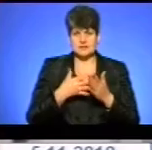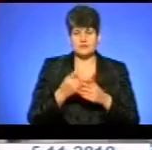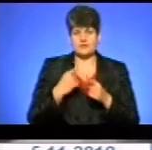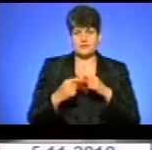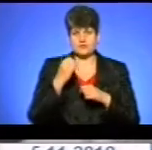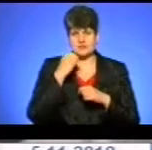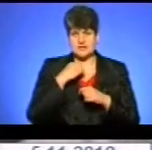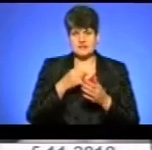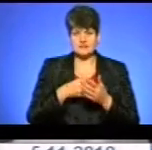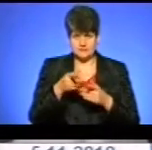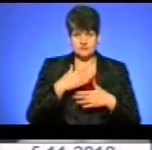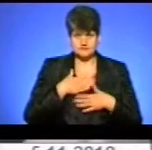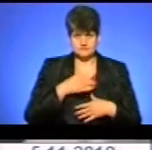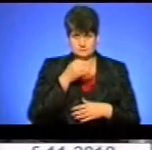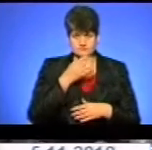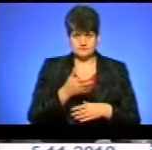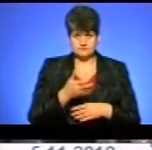тарифу. Вас це влаштовує?